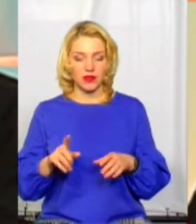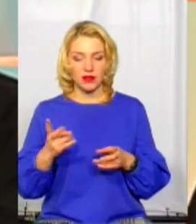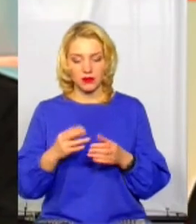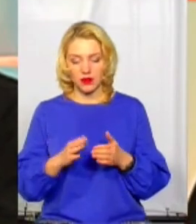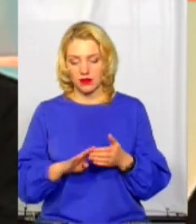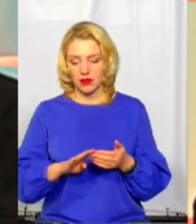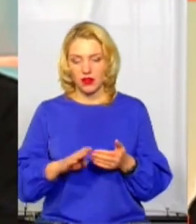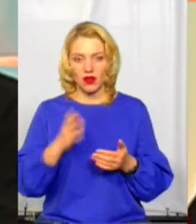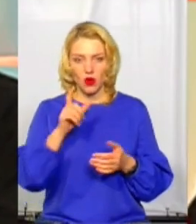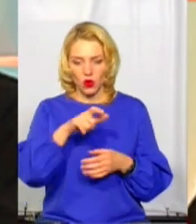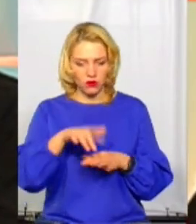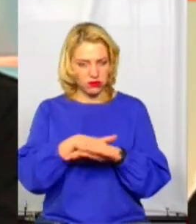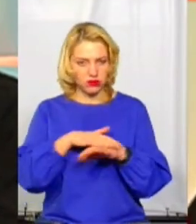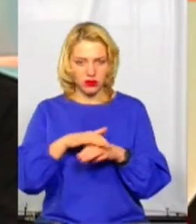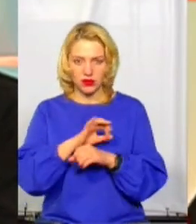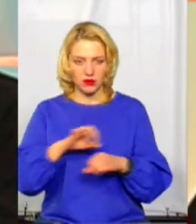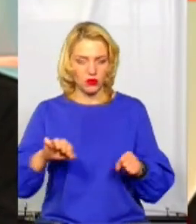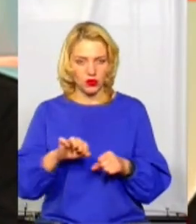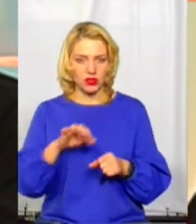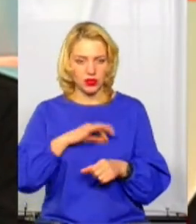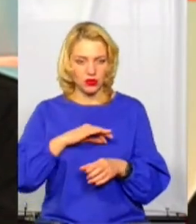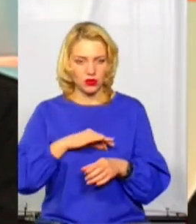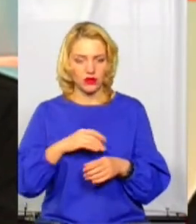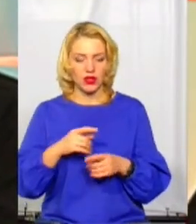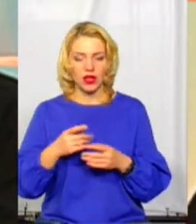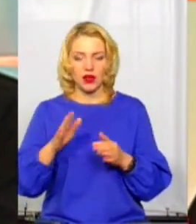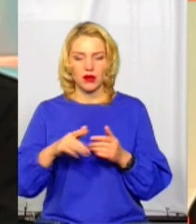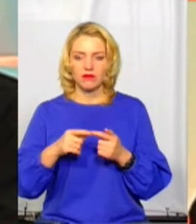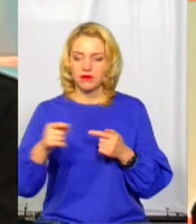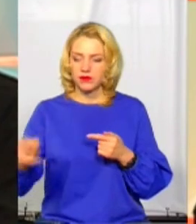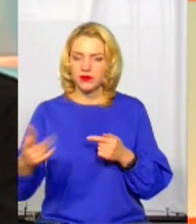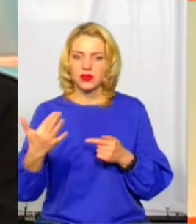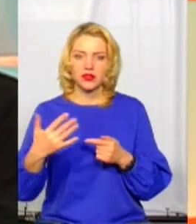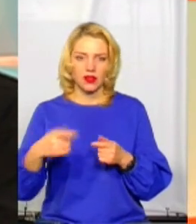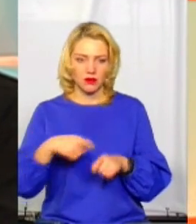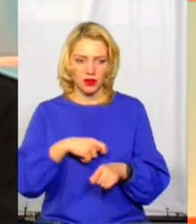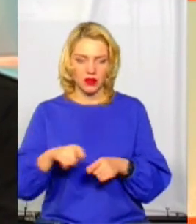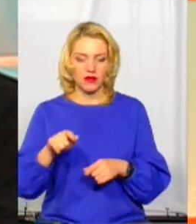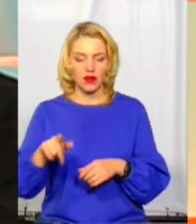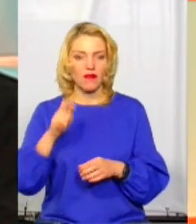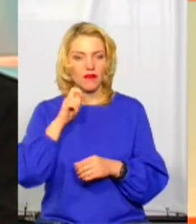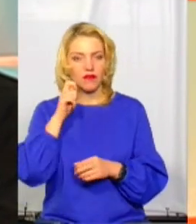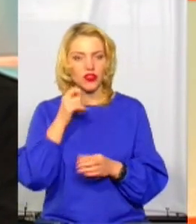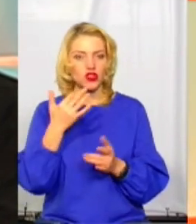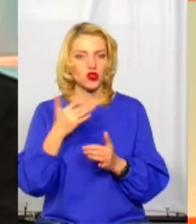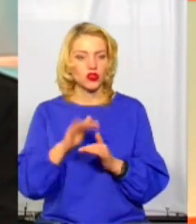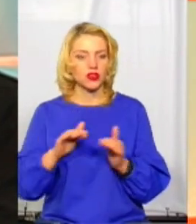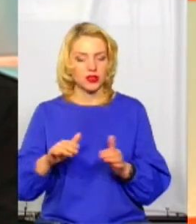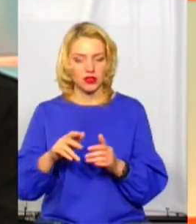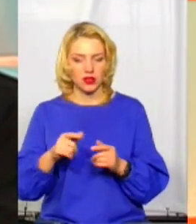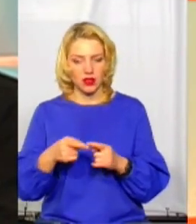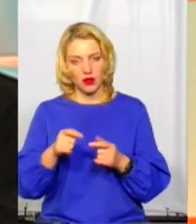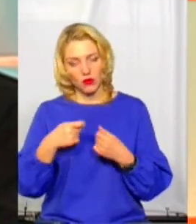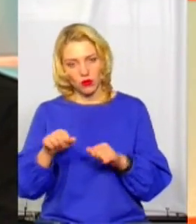дозволяються його застосовувати. Також на кожному виробі вказуються його вікові обмеження щодо його продажу, вага